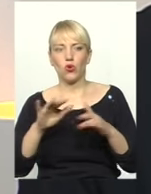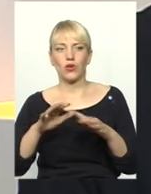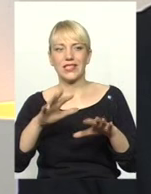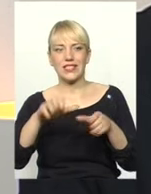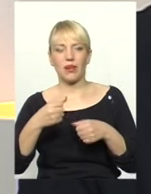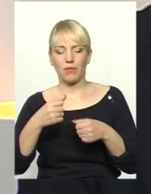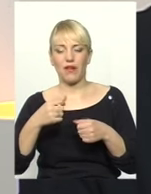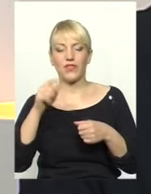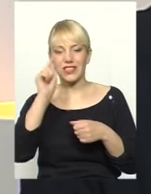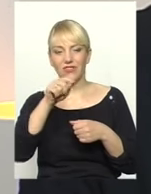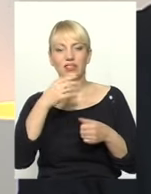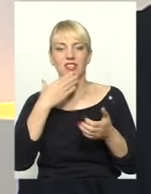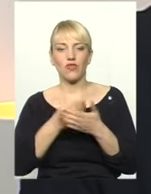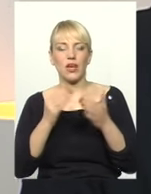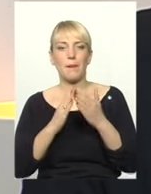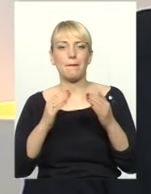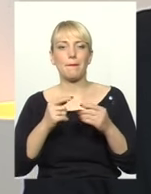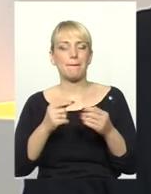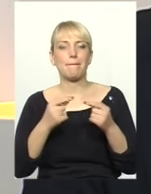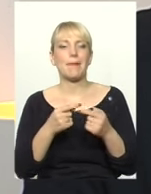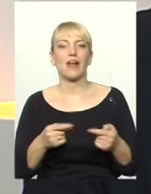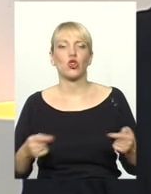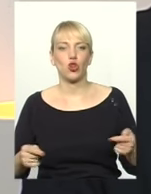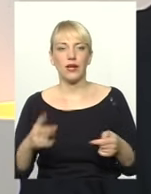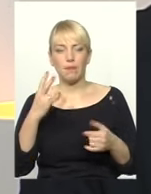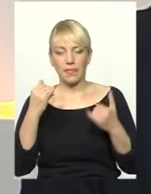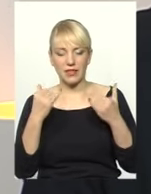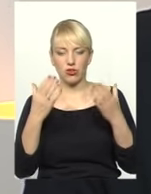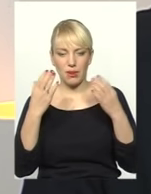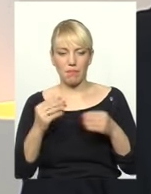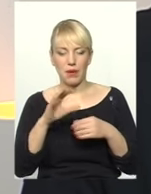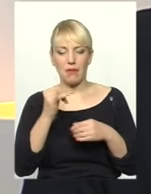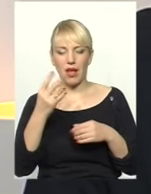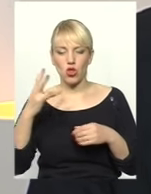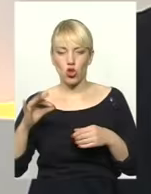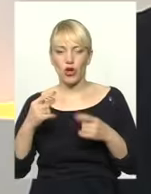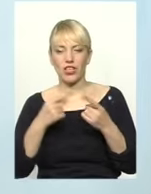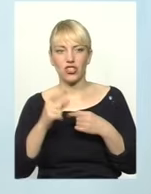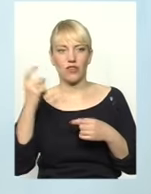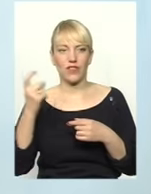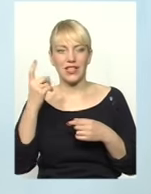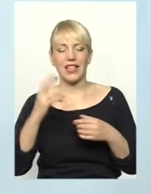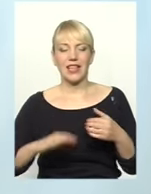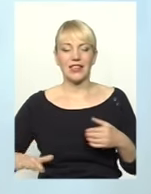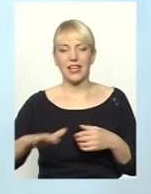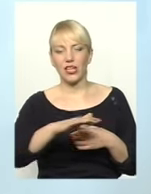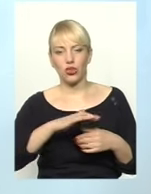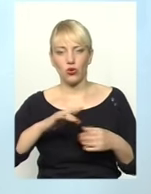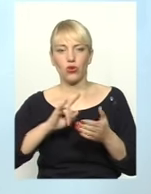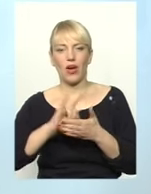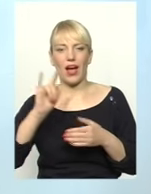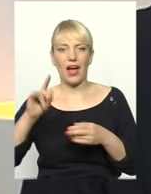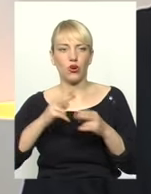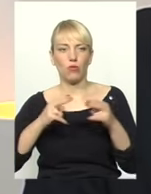майно. На сьогоднішній день майна іншого власника на території аеропорту, я можу запевнити, немає.